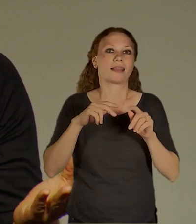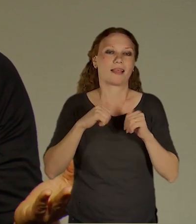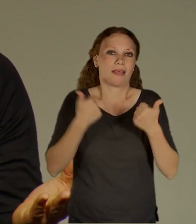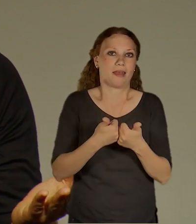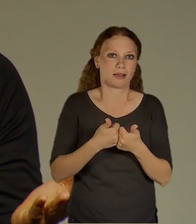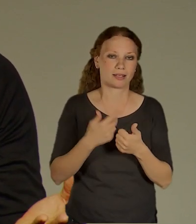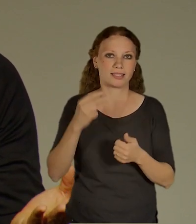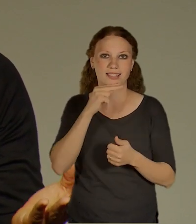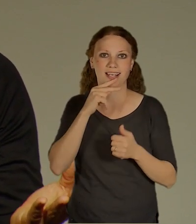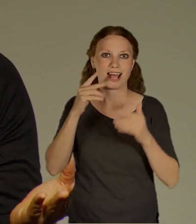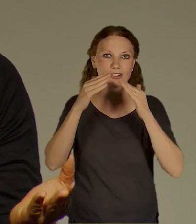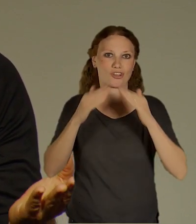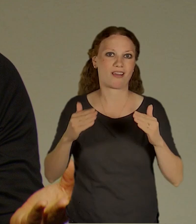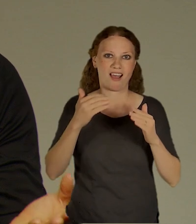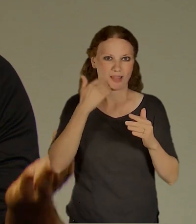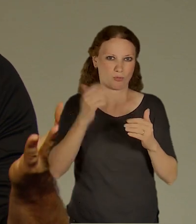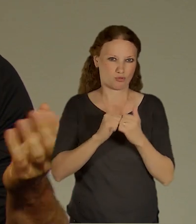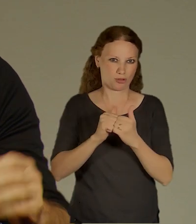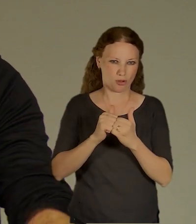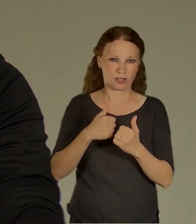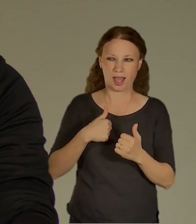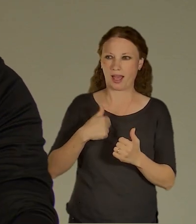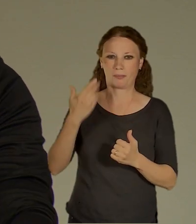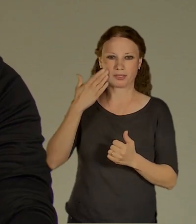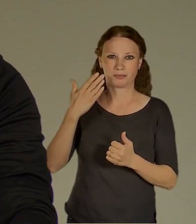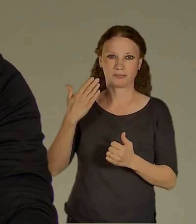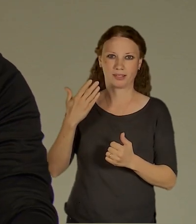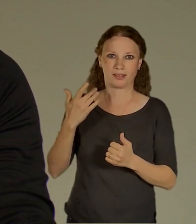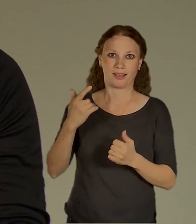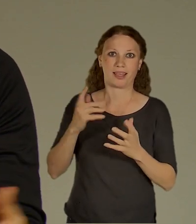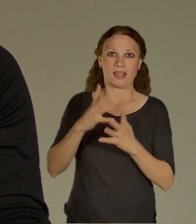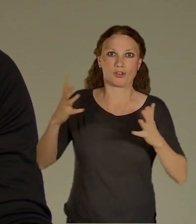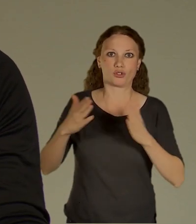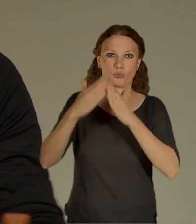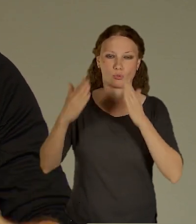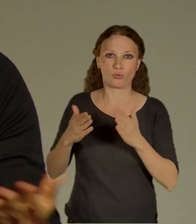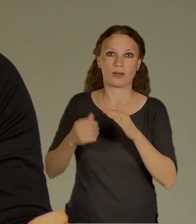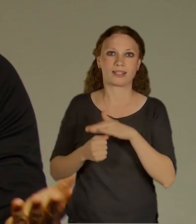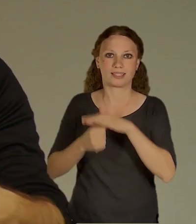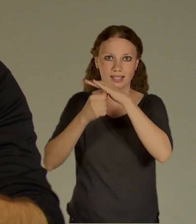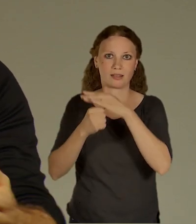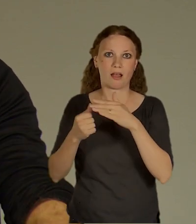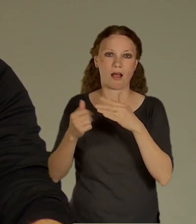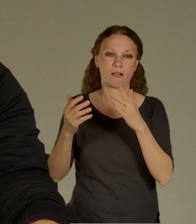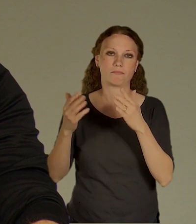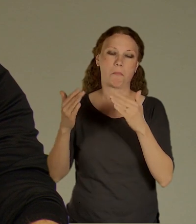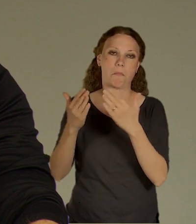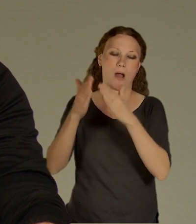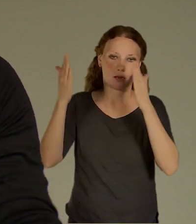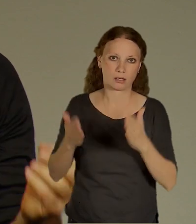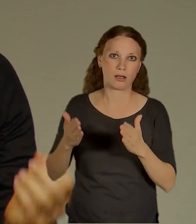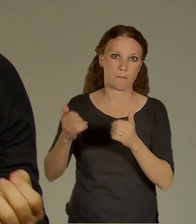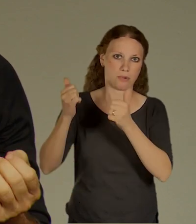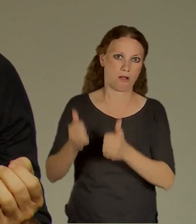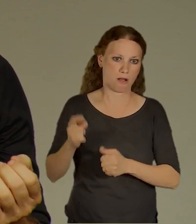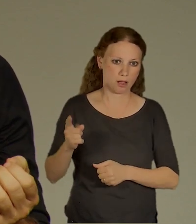útorama největší zelené střechy na bytovým domě na centrál parku Praha a víme, že to funguje a jak to funguje, eventuálně to jsou limity.